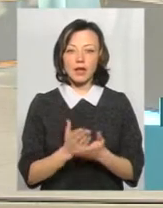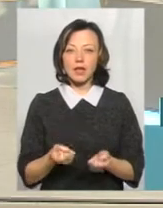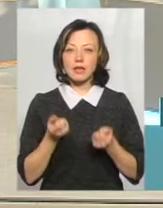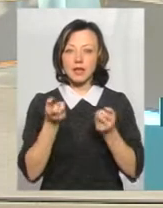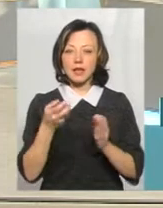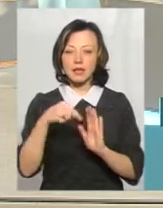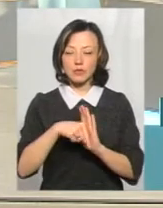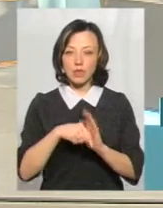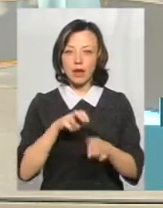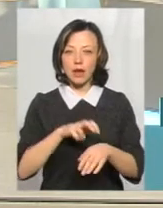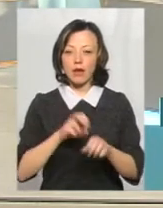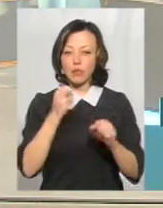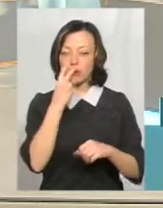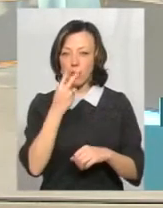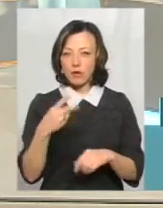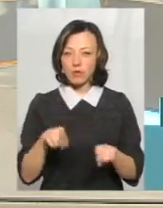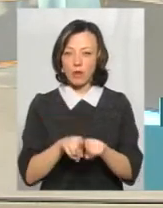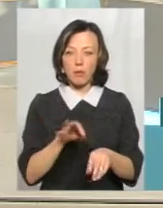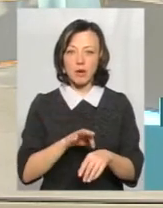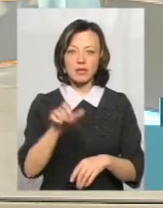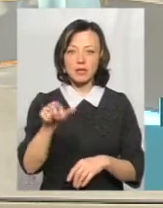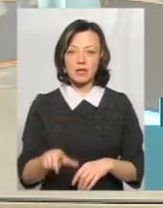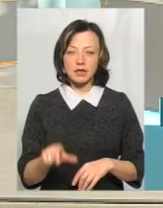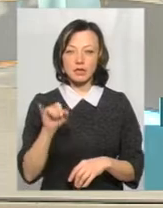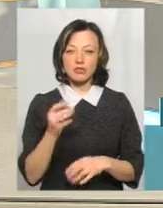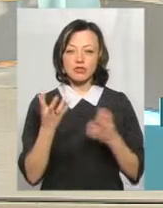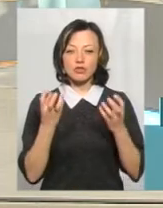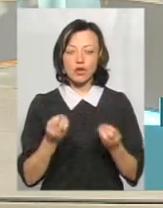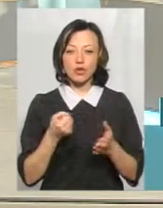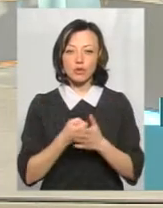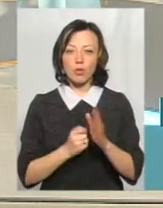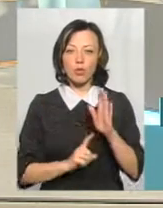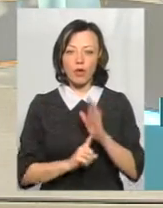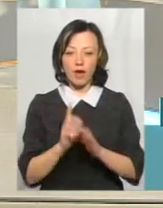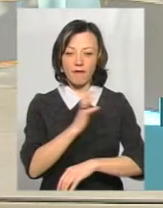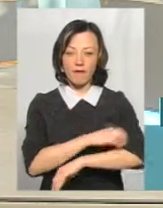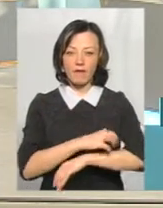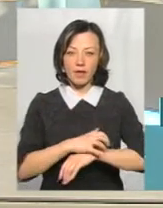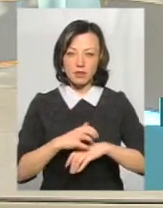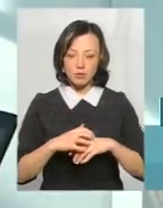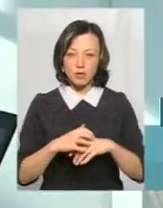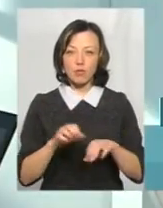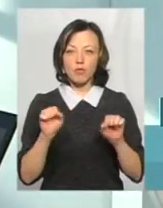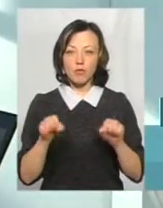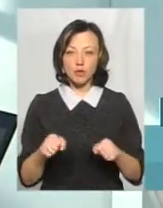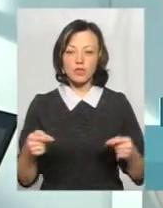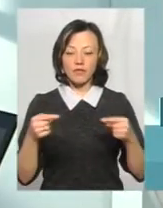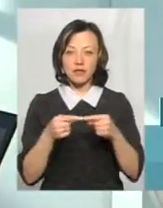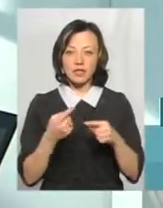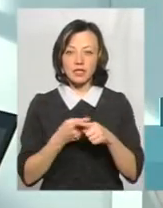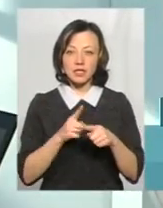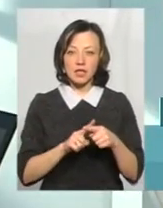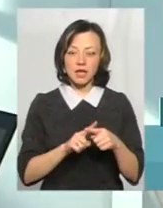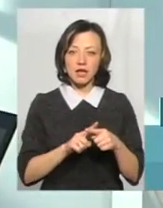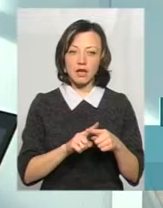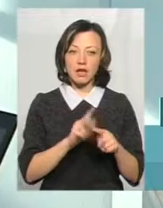може побачити у такого пацієнта. І ще до появи висипу у хворого на кір можна визначити, чи це